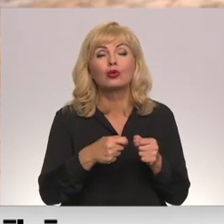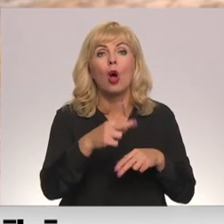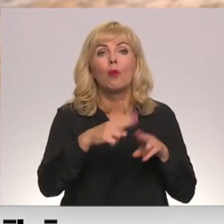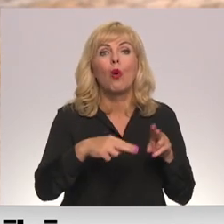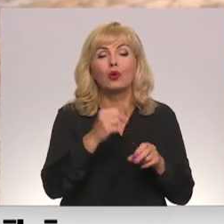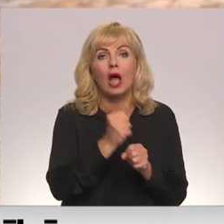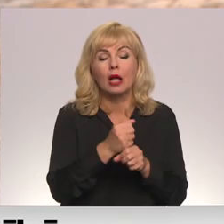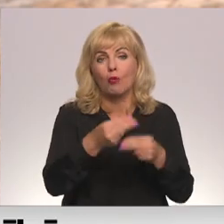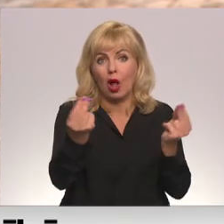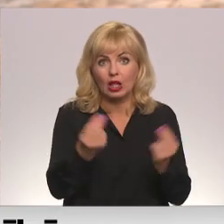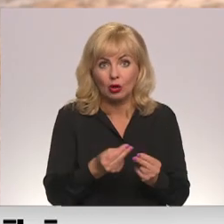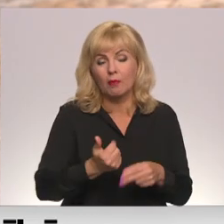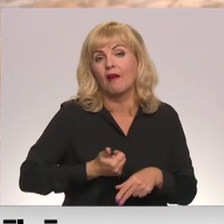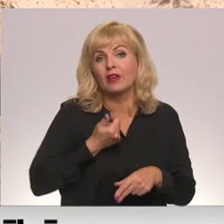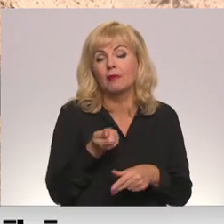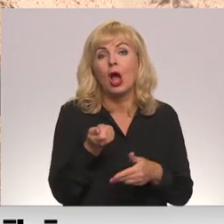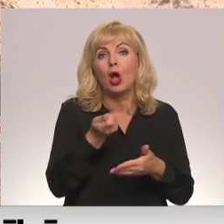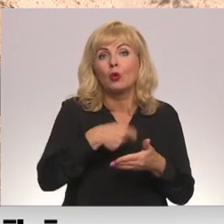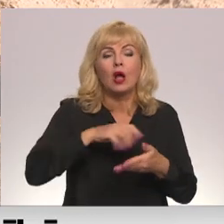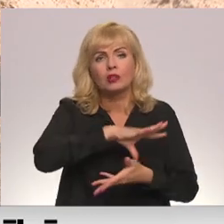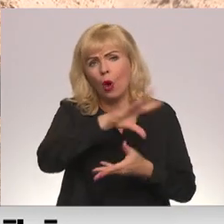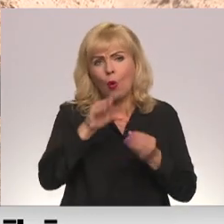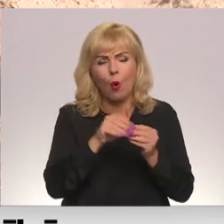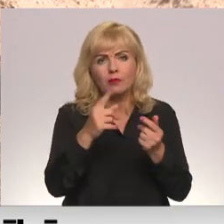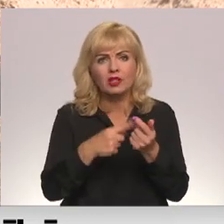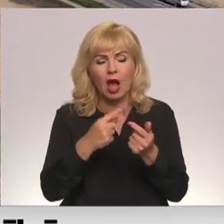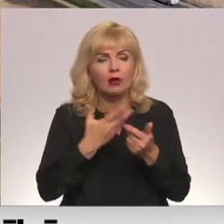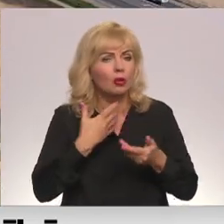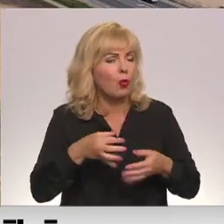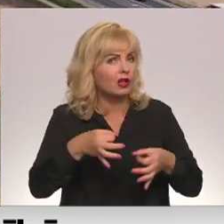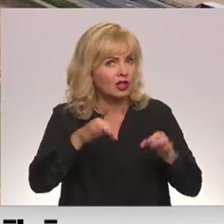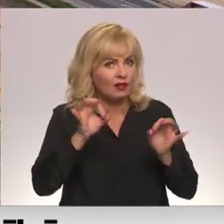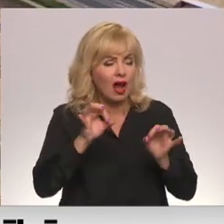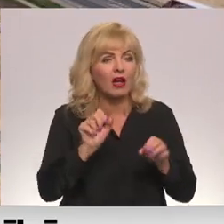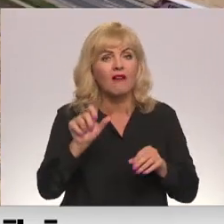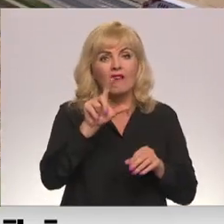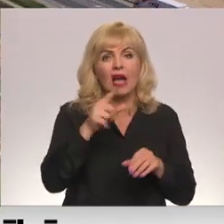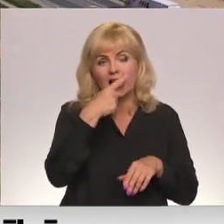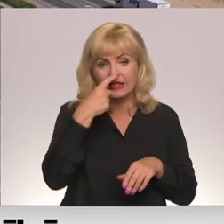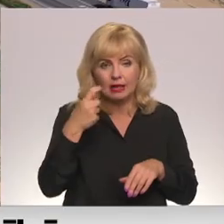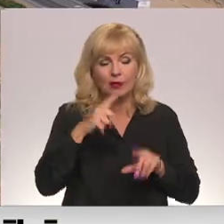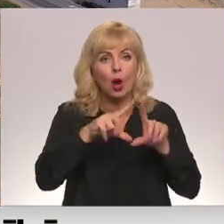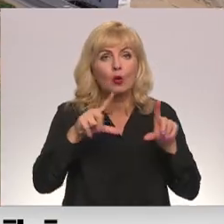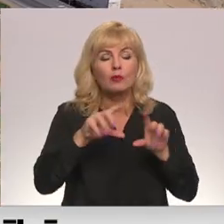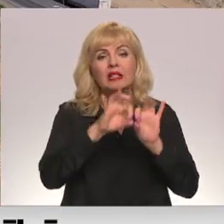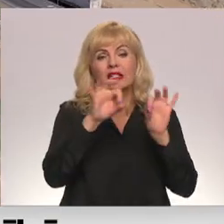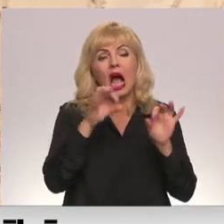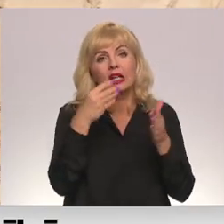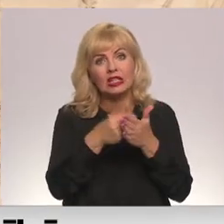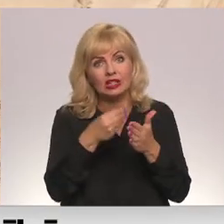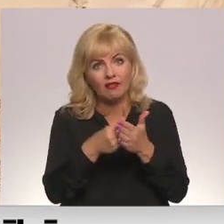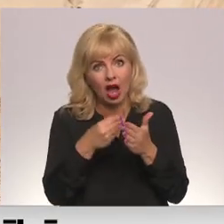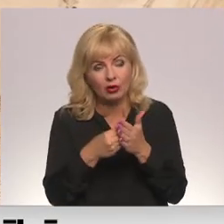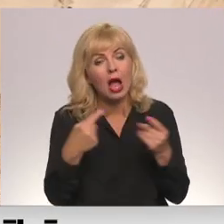līgumus. Kompāniei kopējais noslēgto būdarbu līgumu skaidrs ir būtisks – vairāk nekā simt. Uzņēmu sveicis izvērtējumi, kas ir